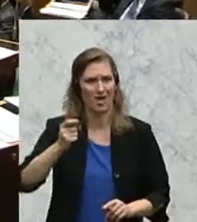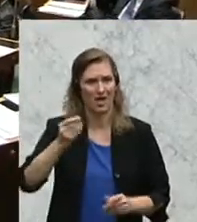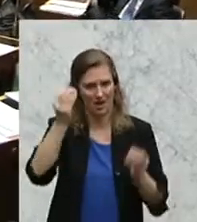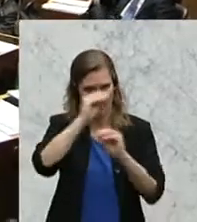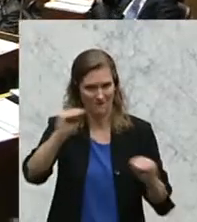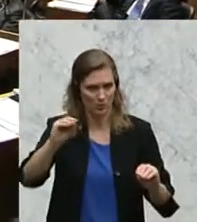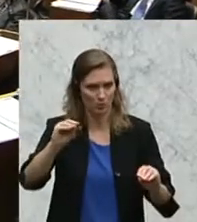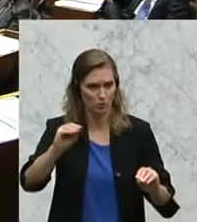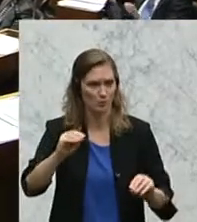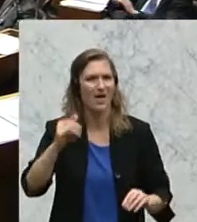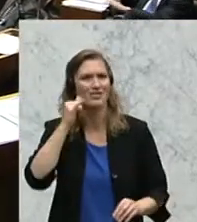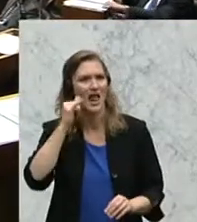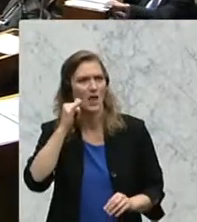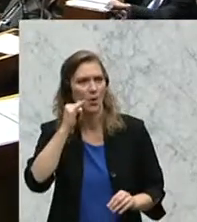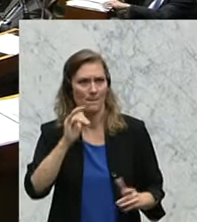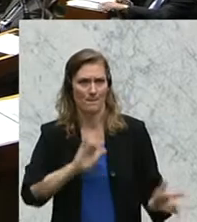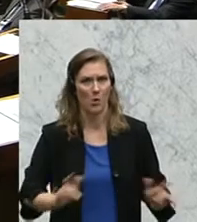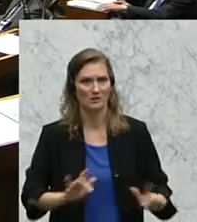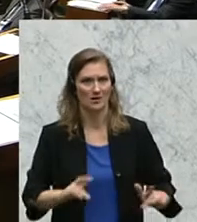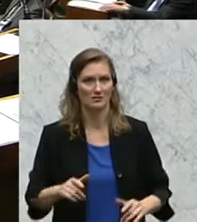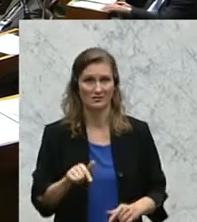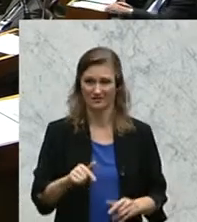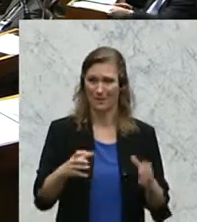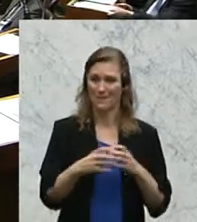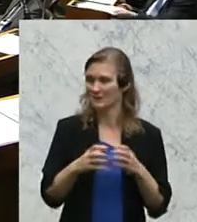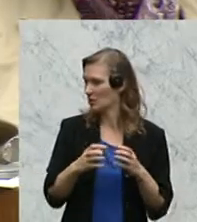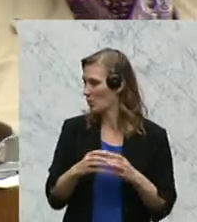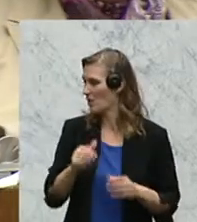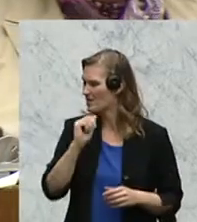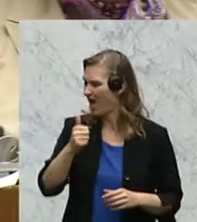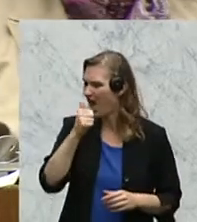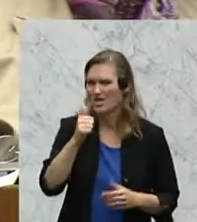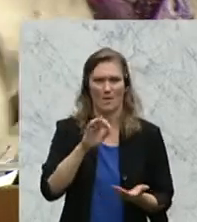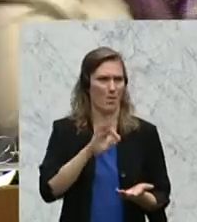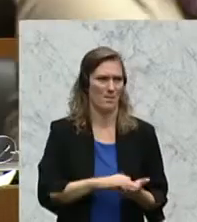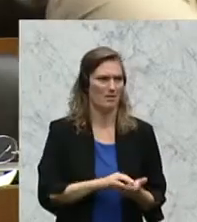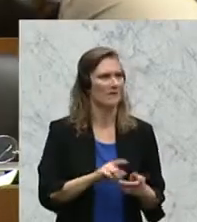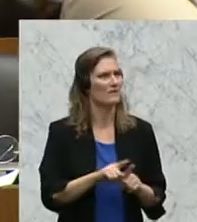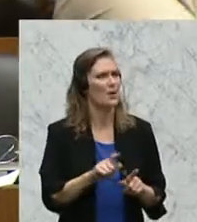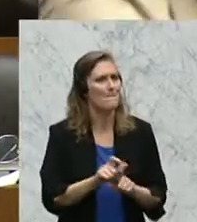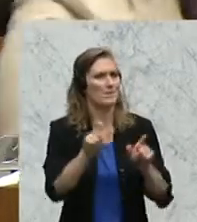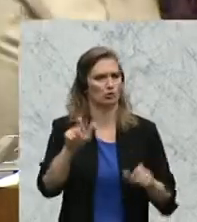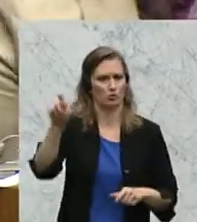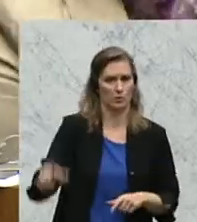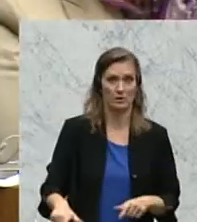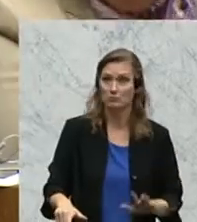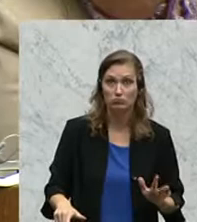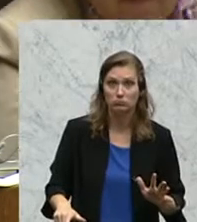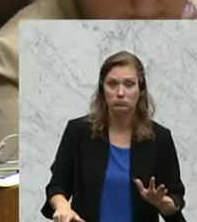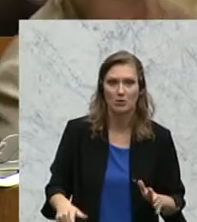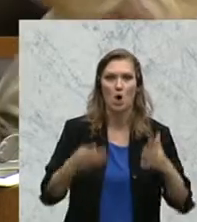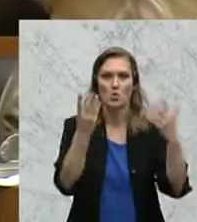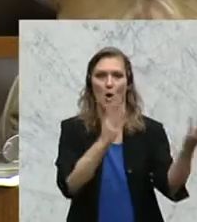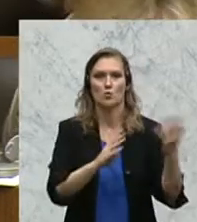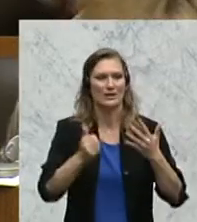wo das BZÖ in keinen Moment als Beschuldigter geführt wurde, 960